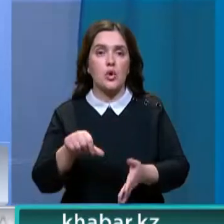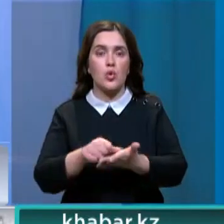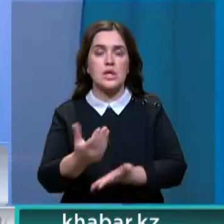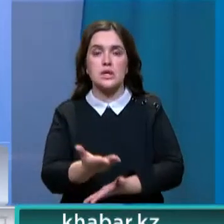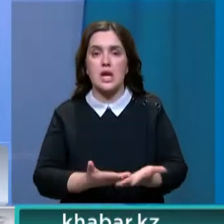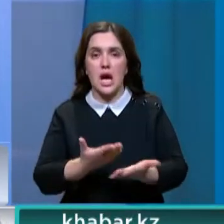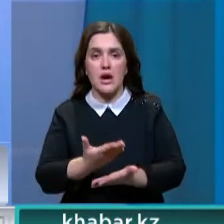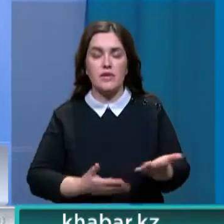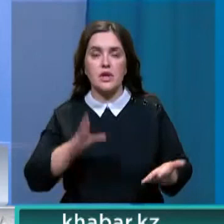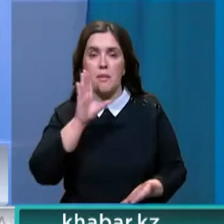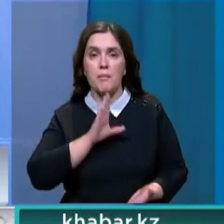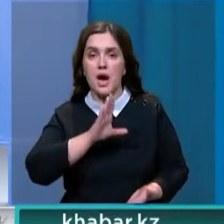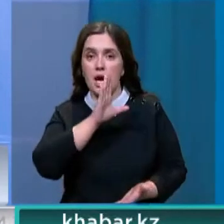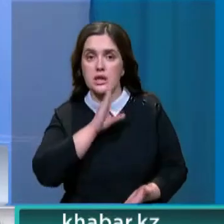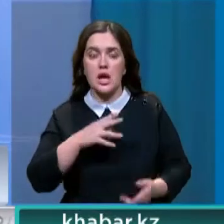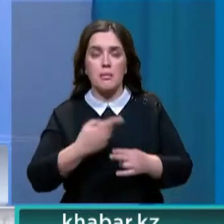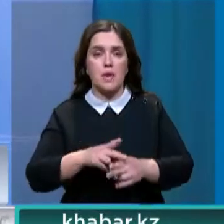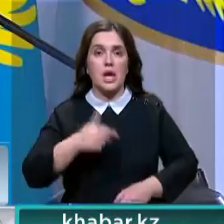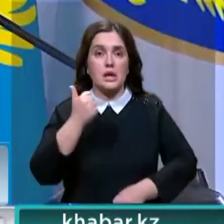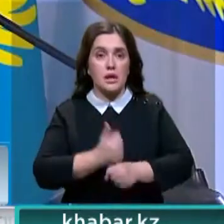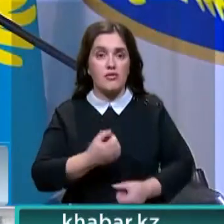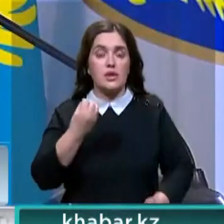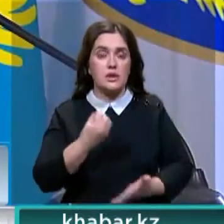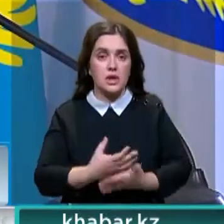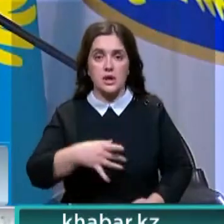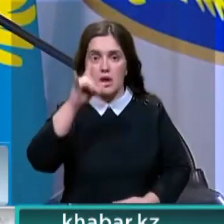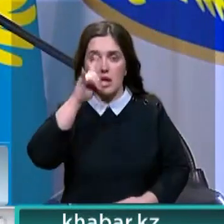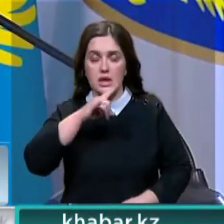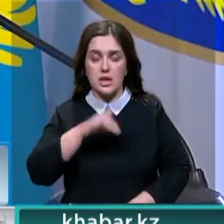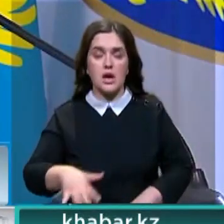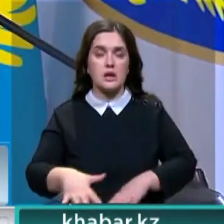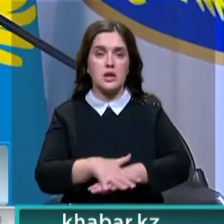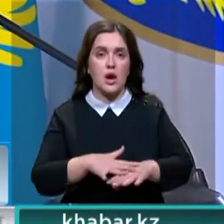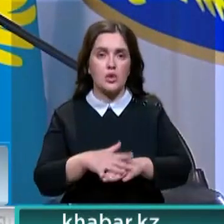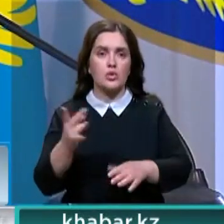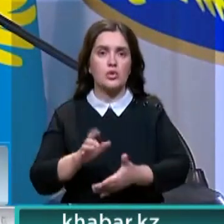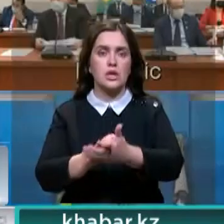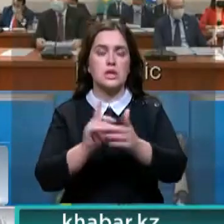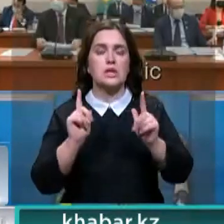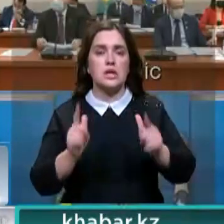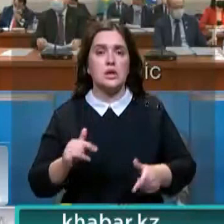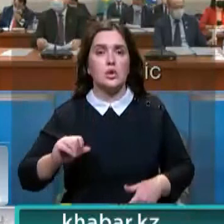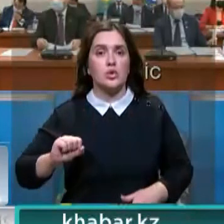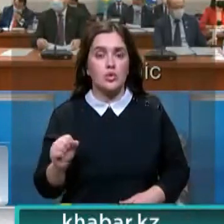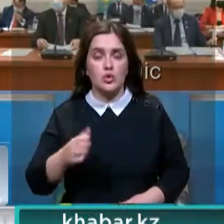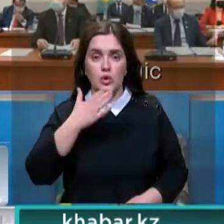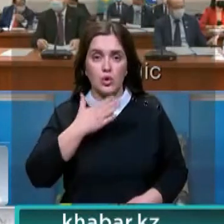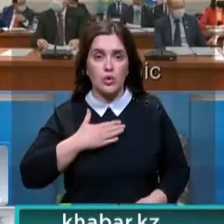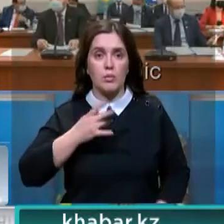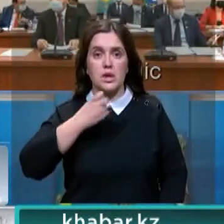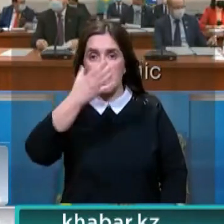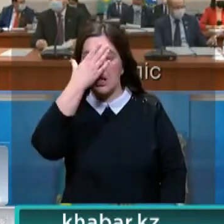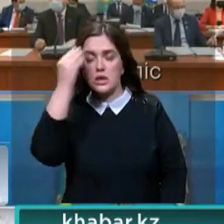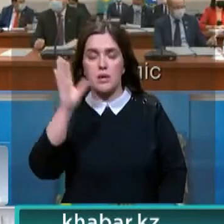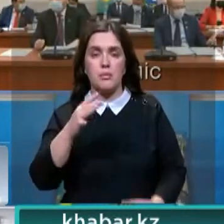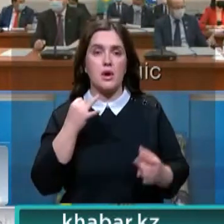составе ассамблеи, который продвигает главные ценности казахского народа – единство, согласие и дружелюбие, не забывая при этом о